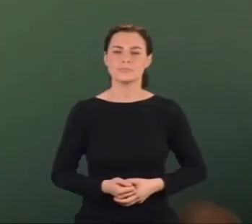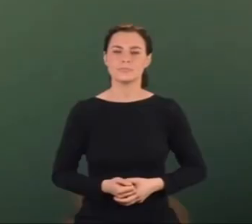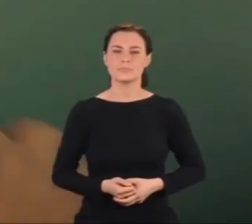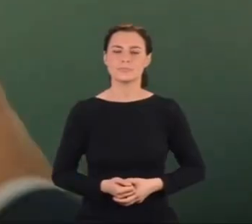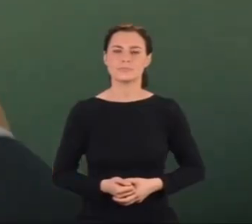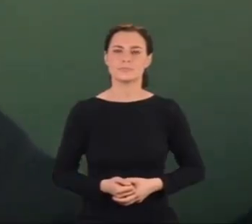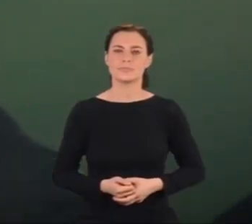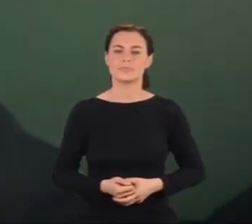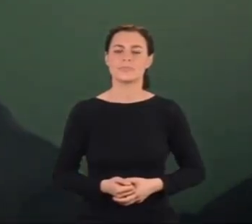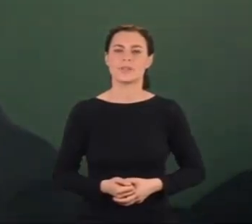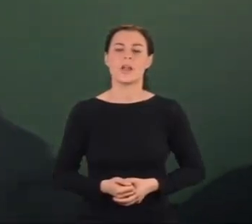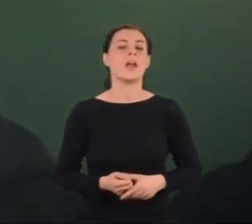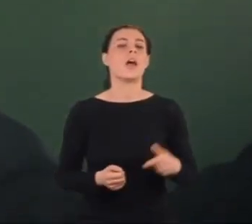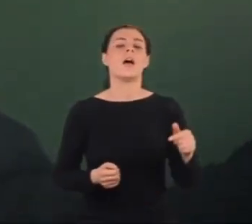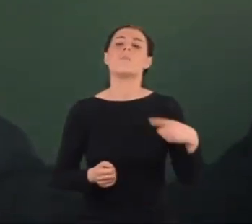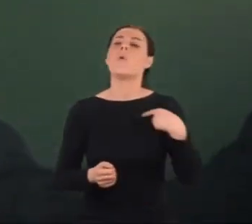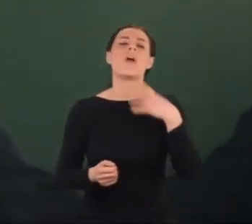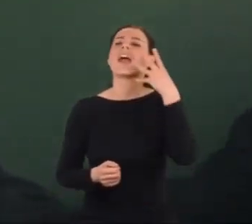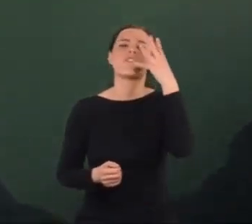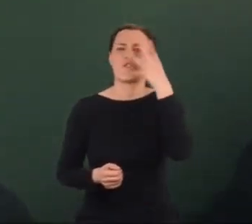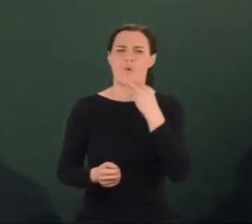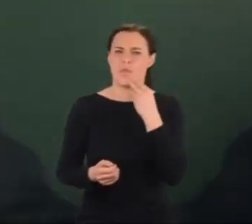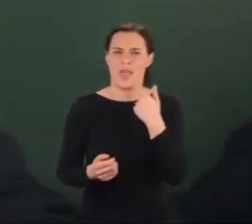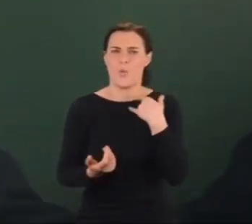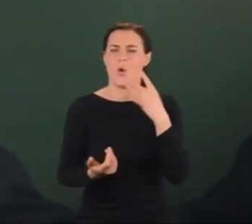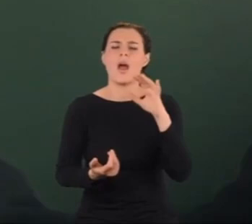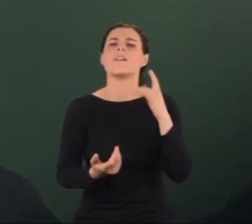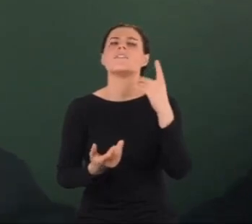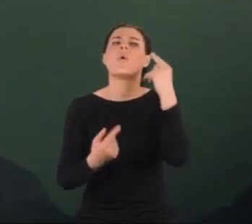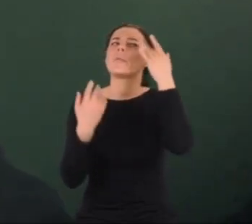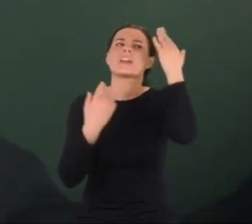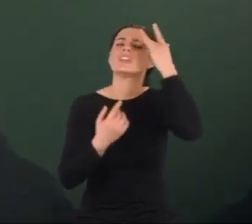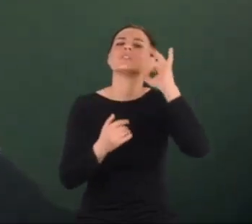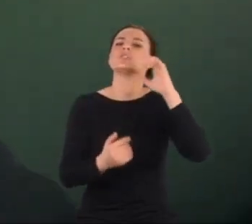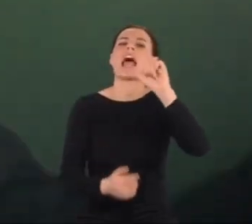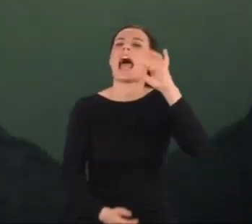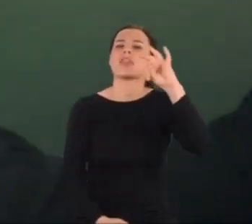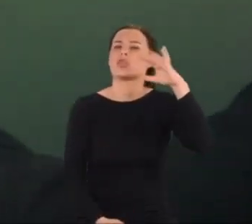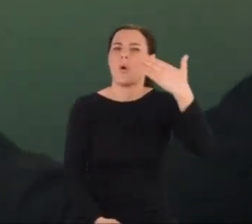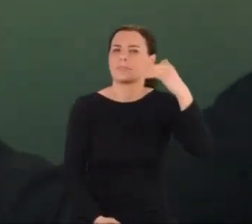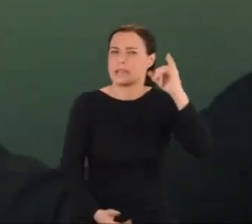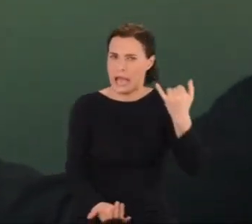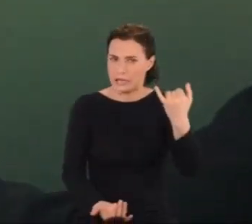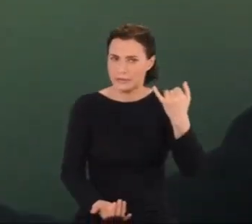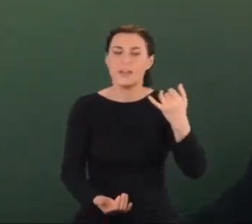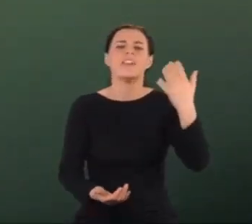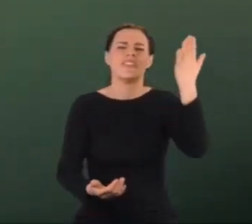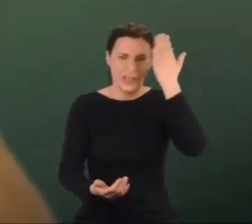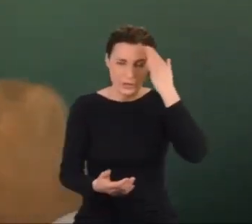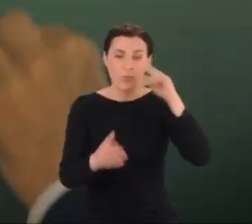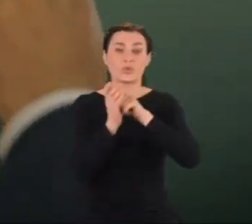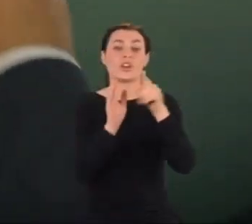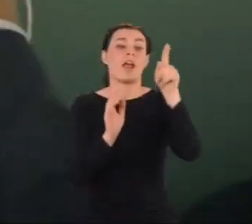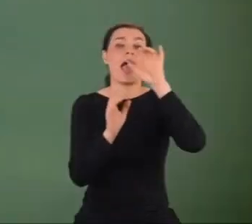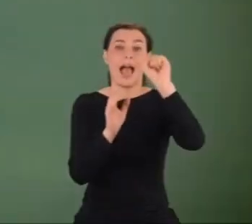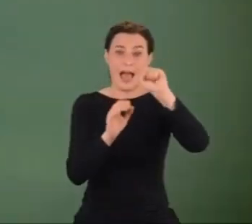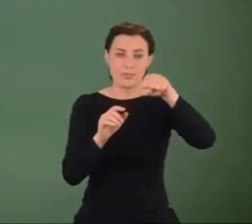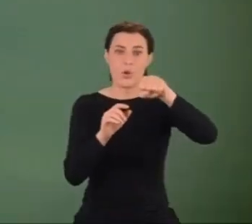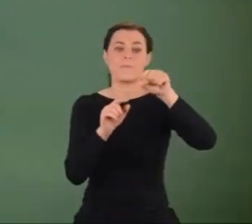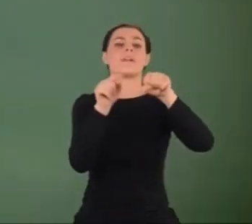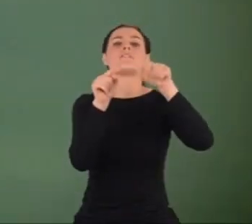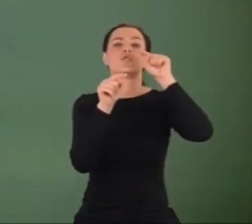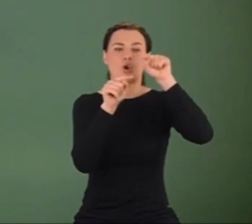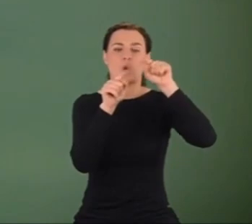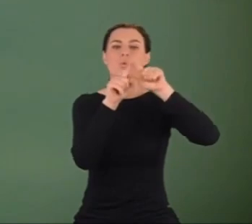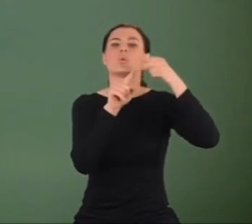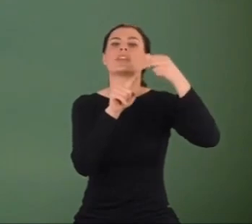Jak pod koniec lat 20-tych wyobrażano sobie atom? Wiedziano już, że w centrum znajduje się jądro, wokół którego